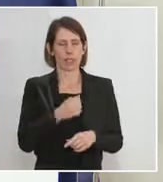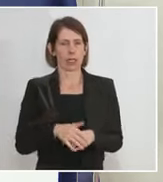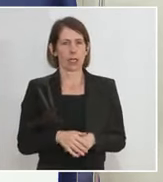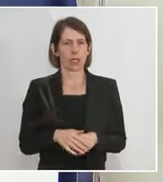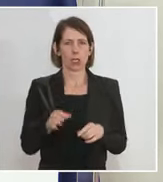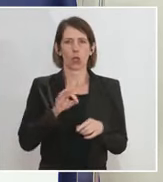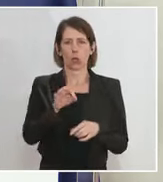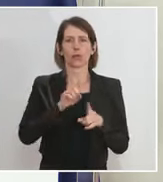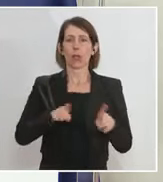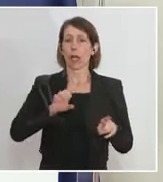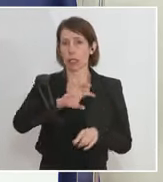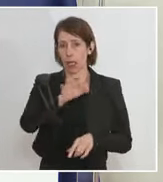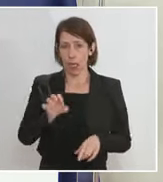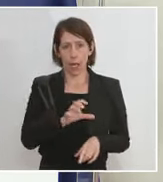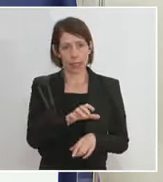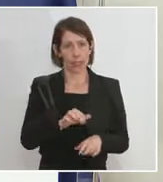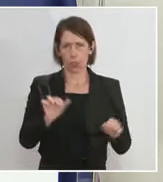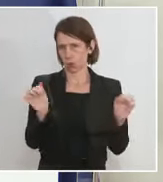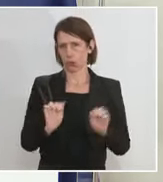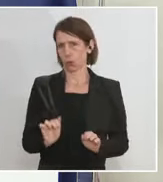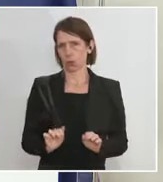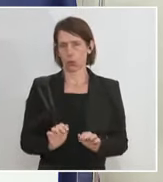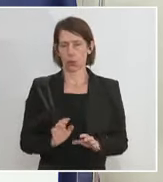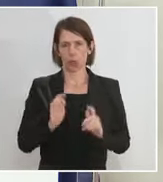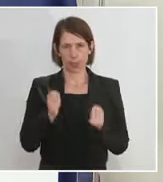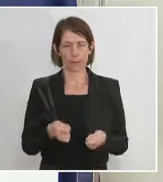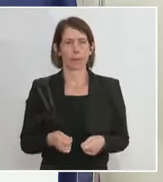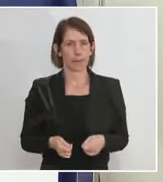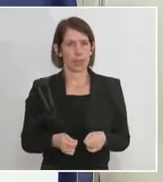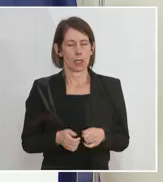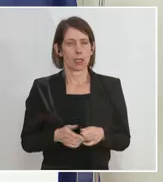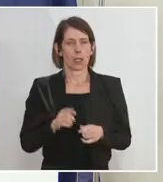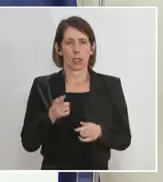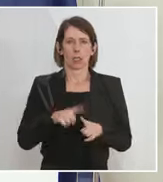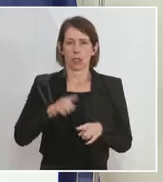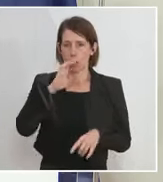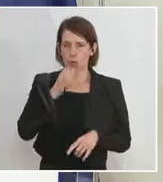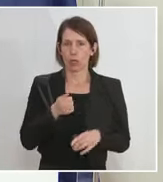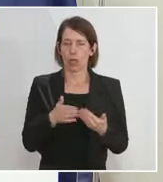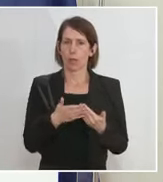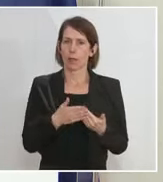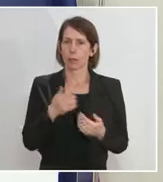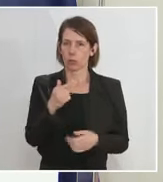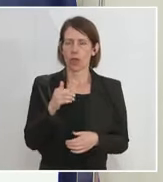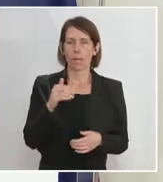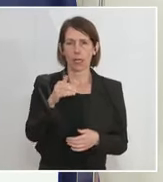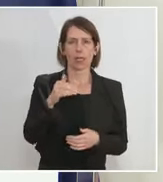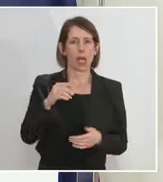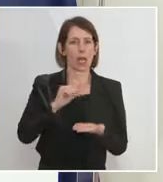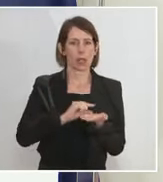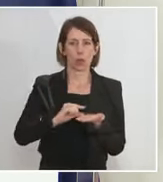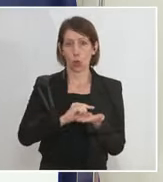ist das deutlich dramatischer. Das bedeutet zum Beispiel, dass Bulgarien derzeit 2 Millionen Dosen weniger hat